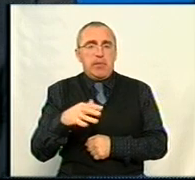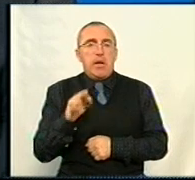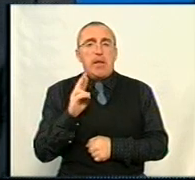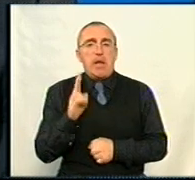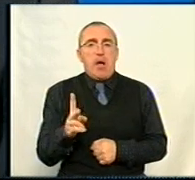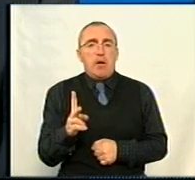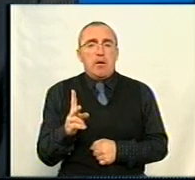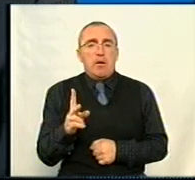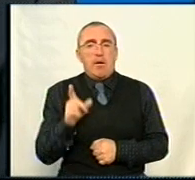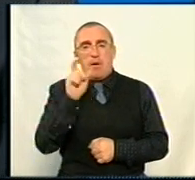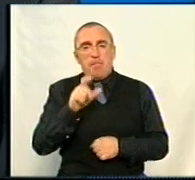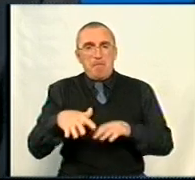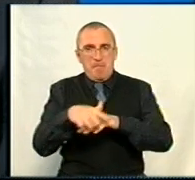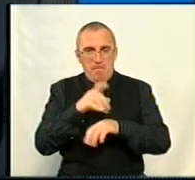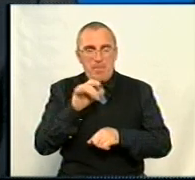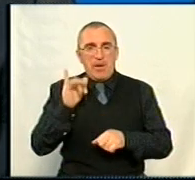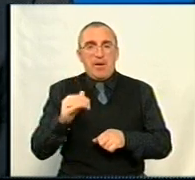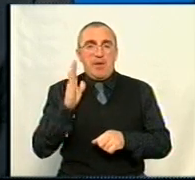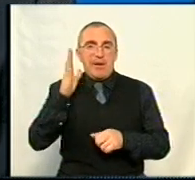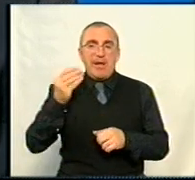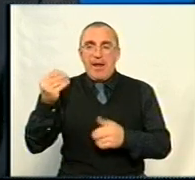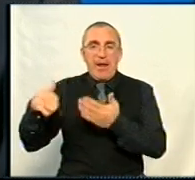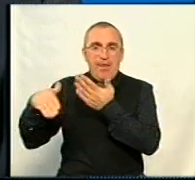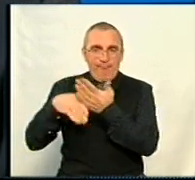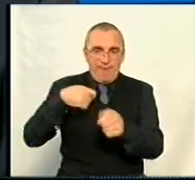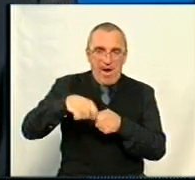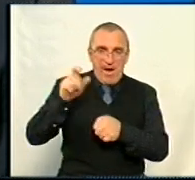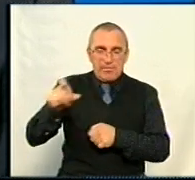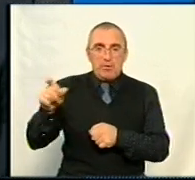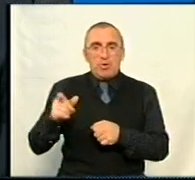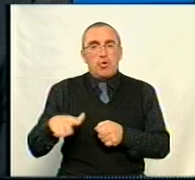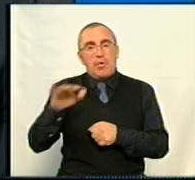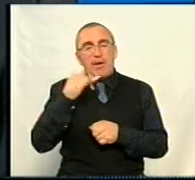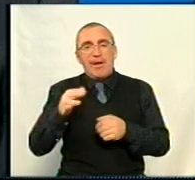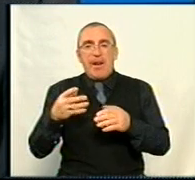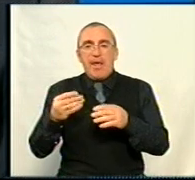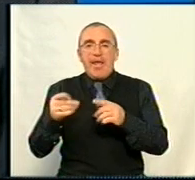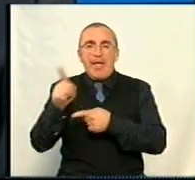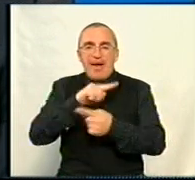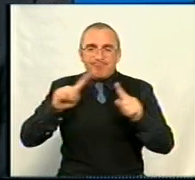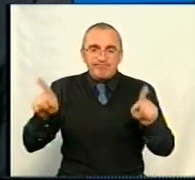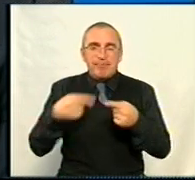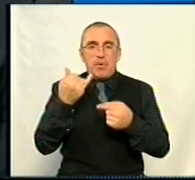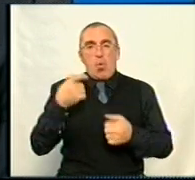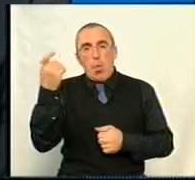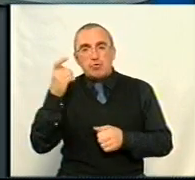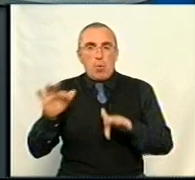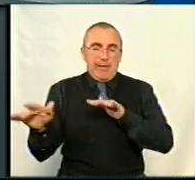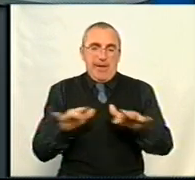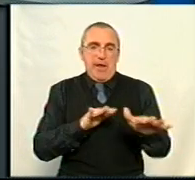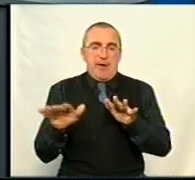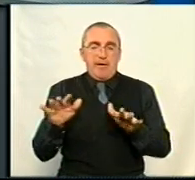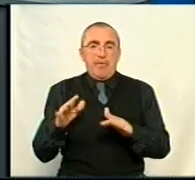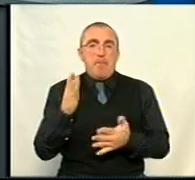як мешканців, так і потенційних інвесторів ззовні, чи для реінвестування тими, хто вже і тут веде господарську діяльність.